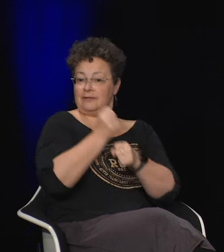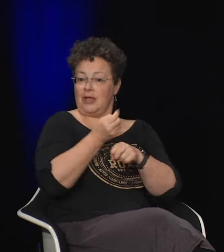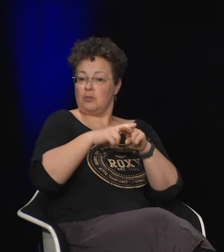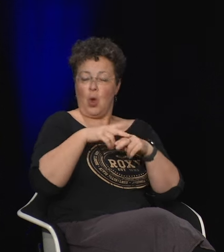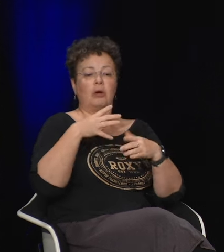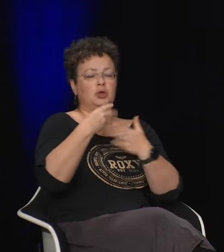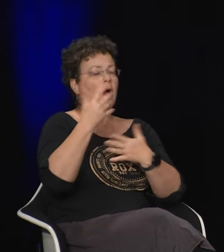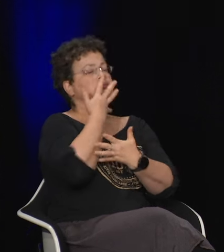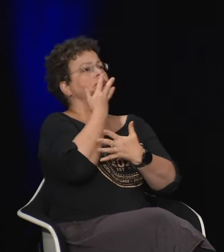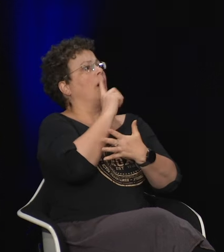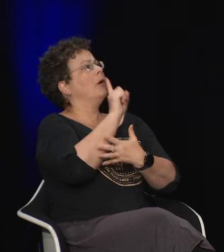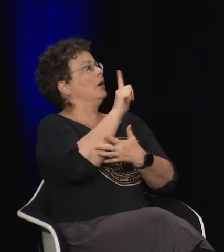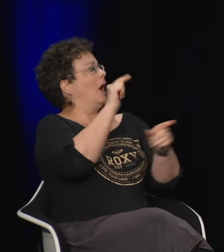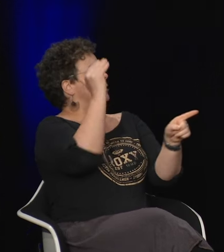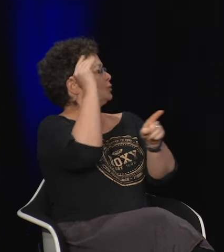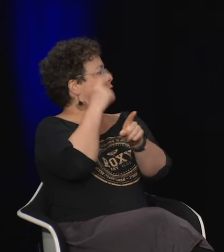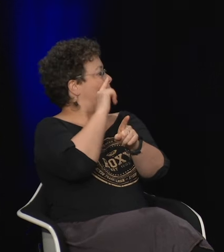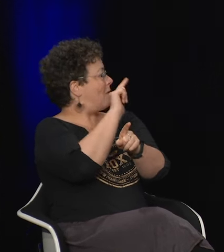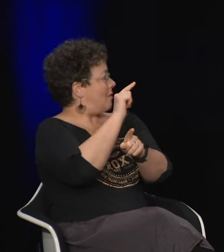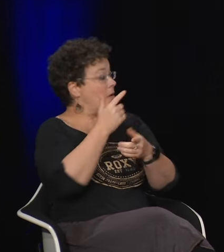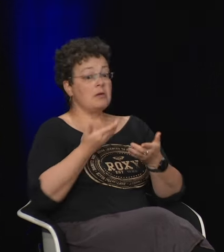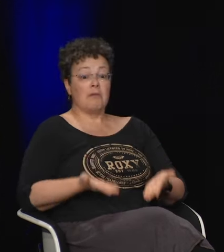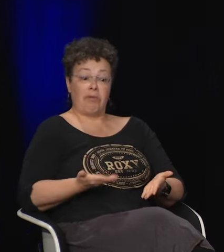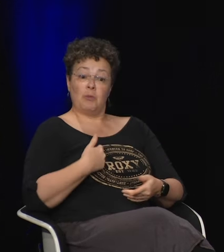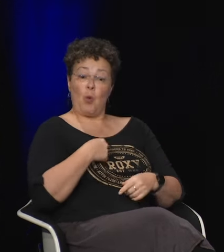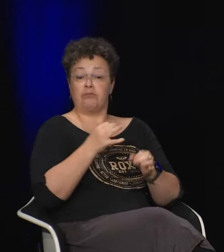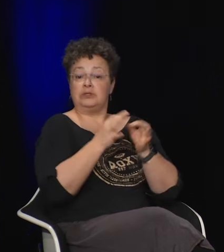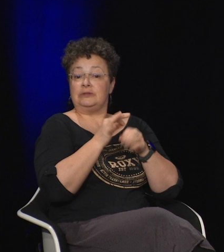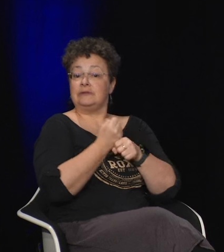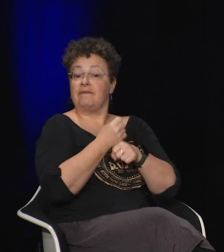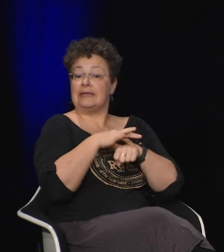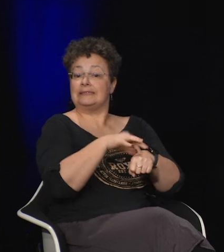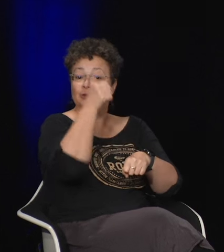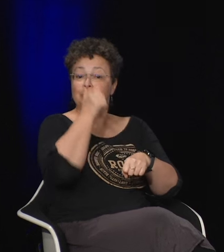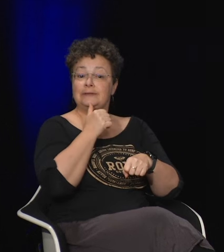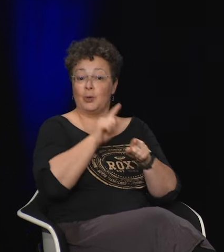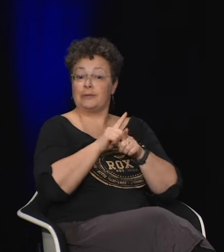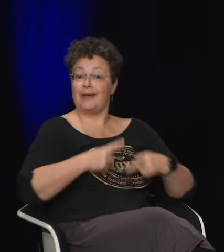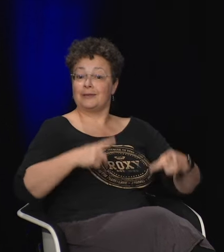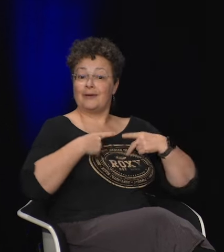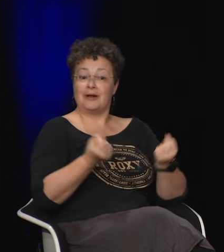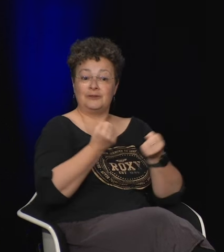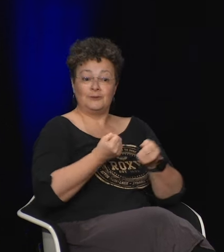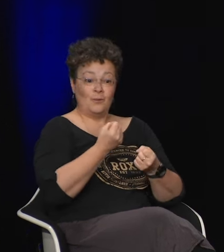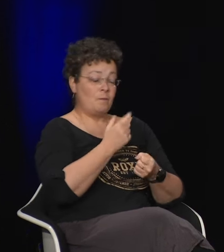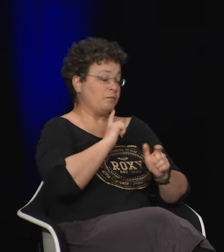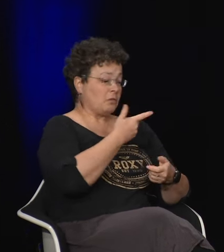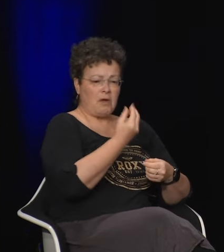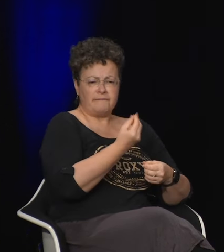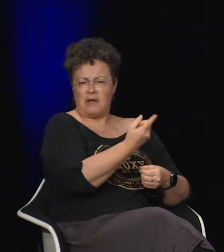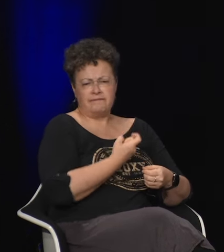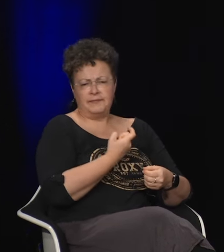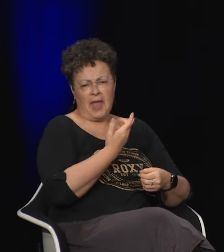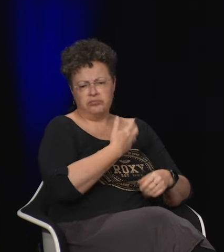pas d'adultes sourds donc ils pensaient qu'une fois c'était qu'une fois qu'ils étaient dehors que finalement ils se rendaient compte que voilà ils allaient